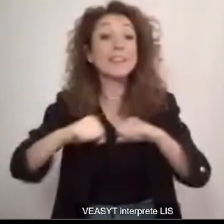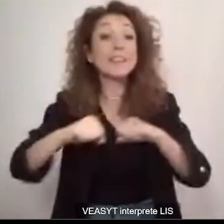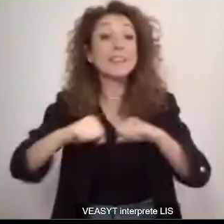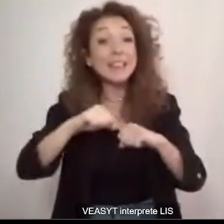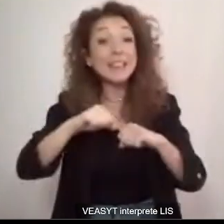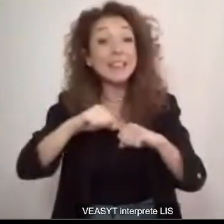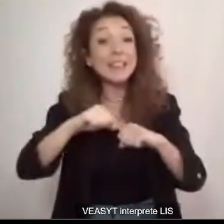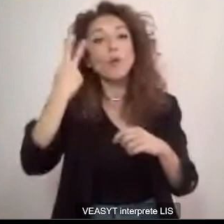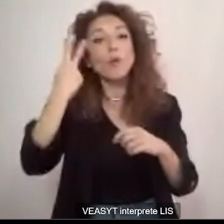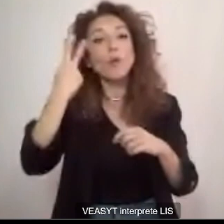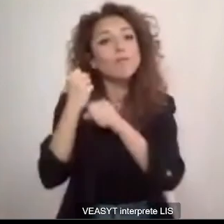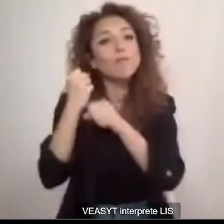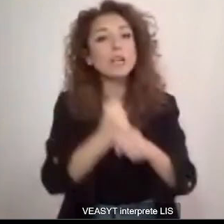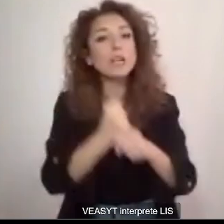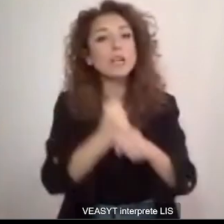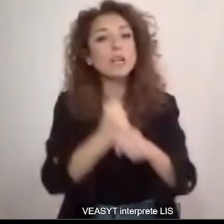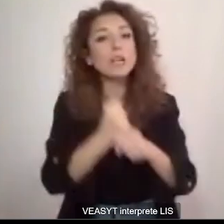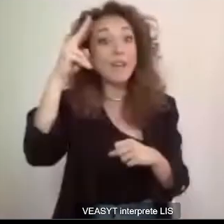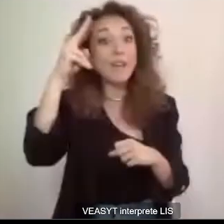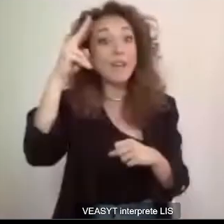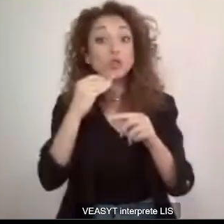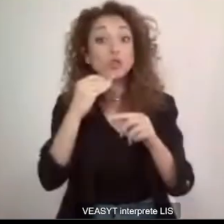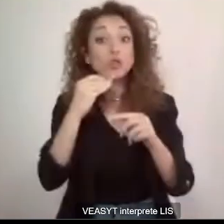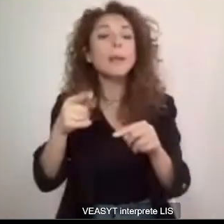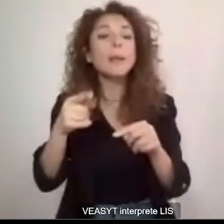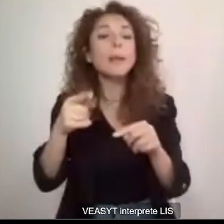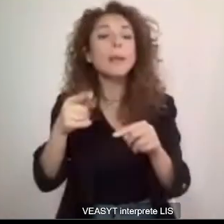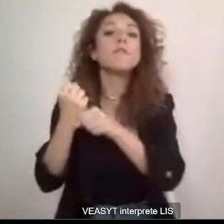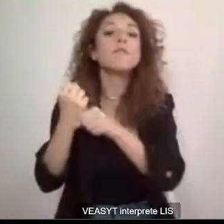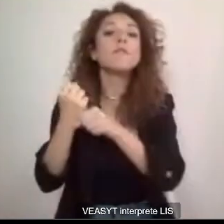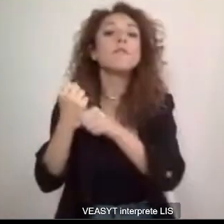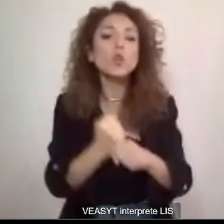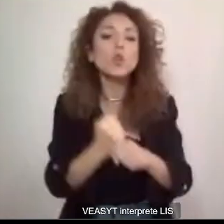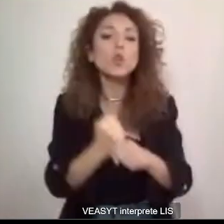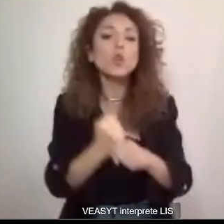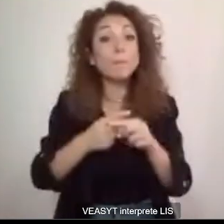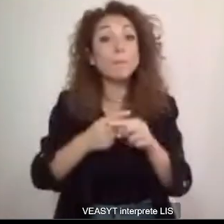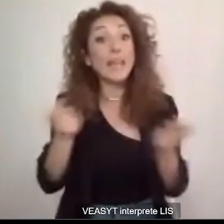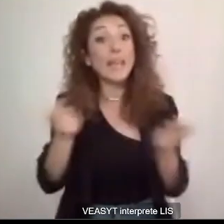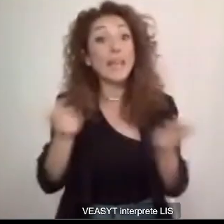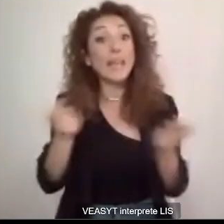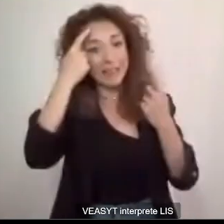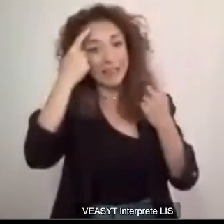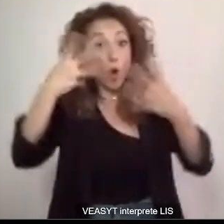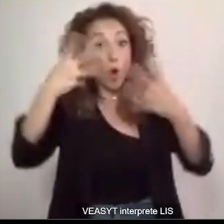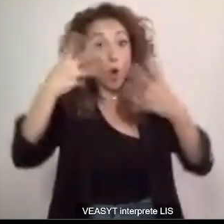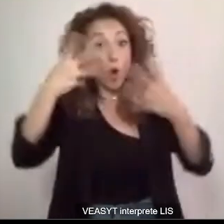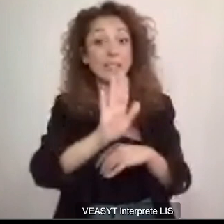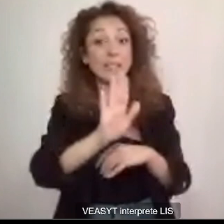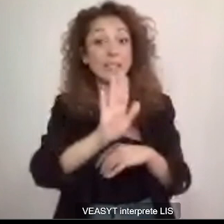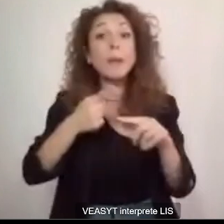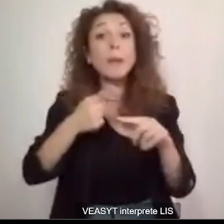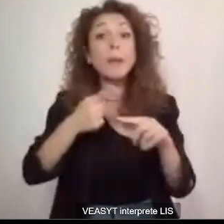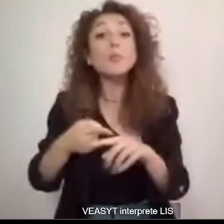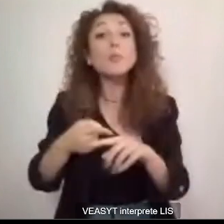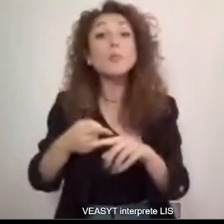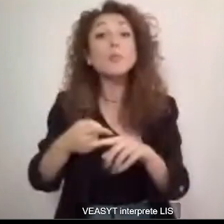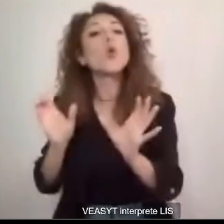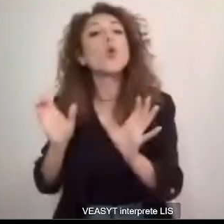questa iniziativa Gaetano Miglioranzi del Comitato Contenuti Fondazione Verona Mino di Jerusalem